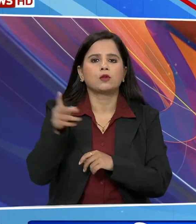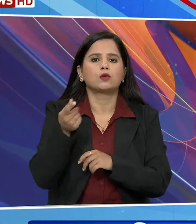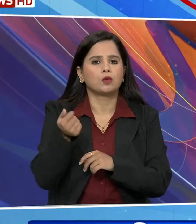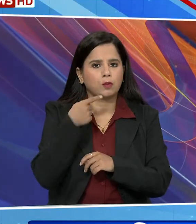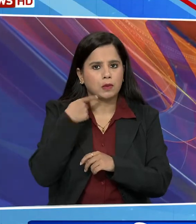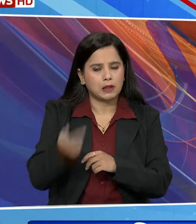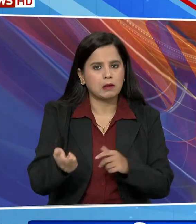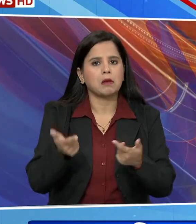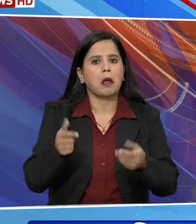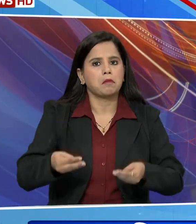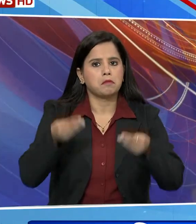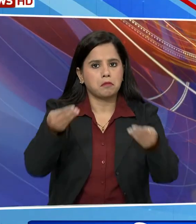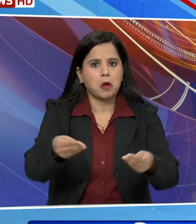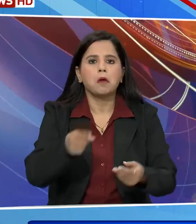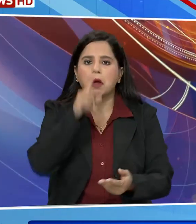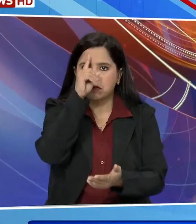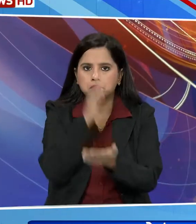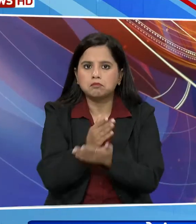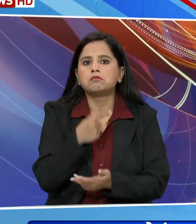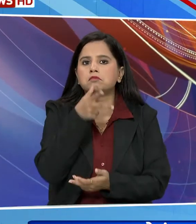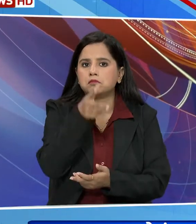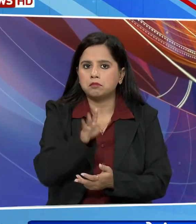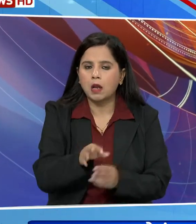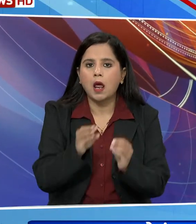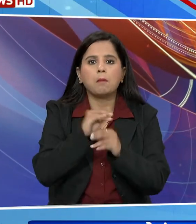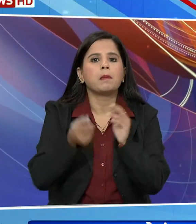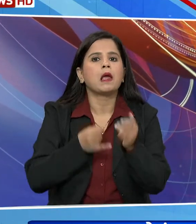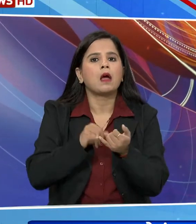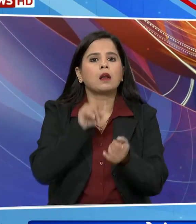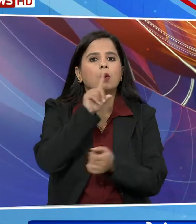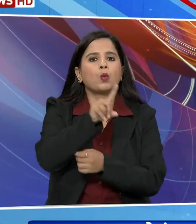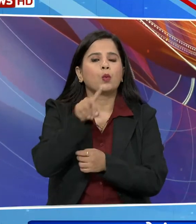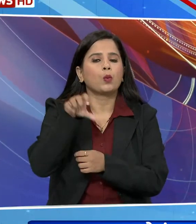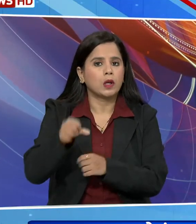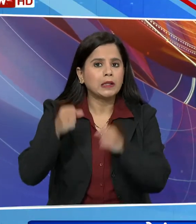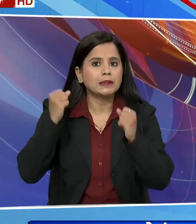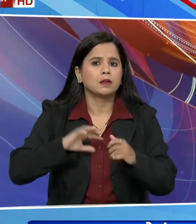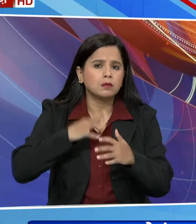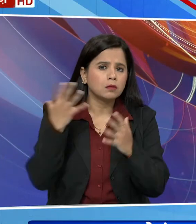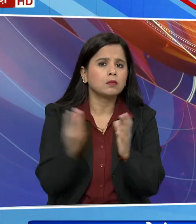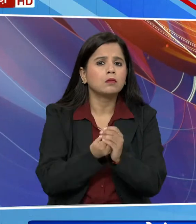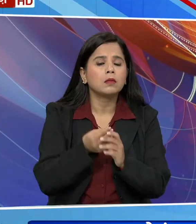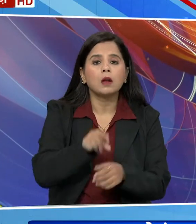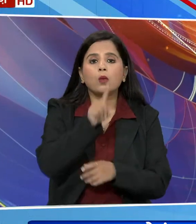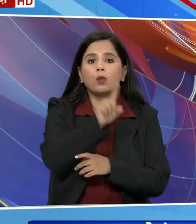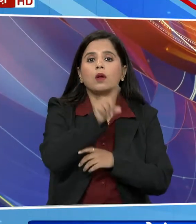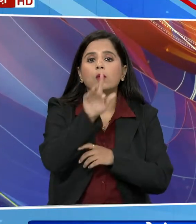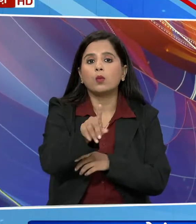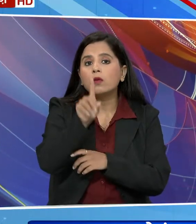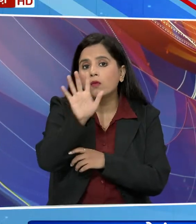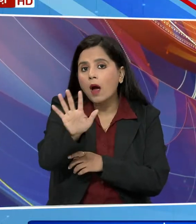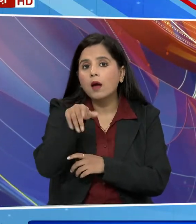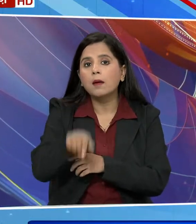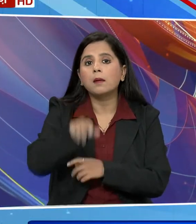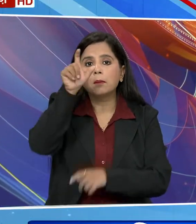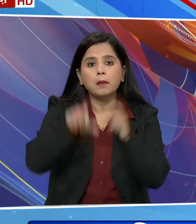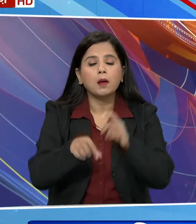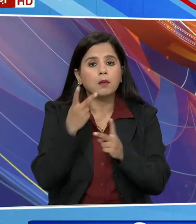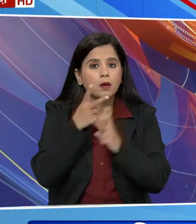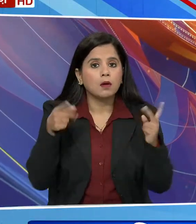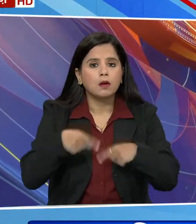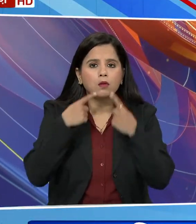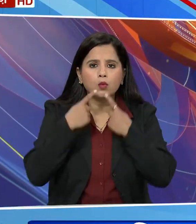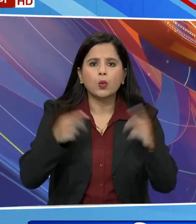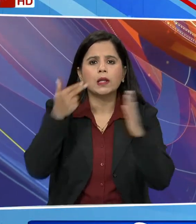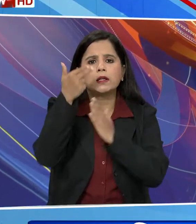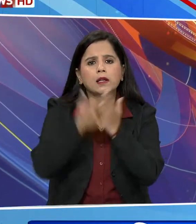उपलप्त करवाने का आश्वासन दिया गया बीरेश 619 विधान सभा शेत्रों में से 115 उमीदवारों की खोशना